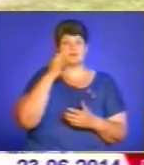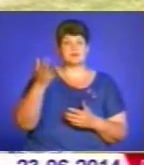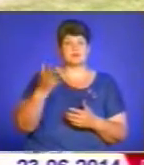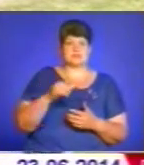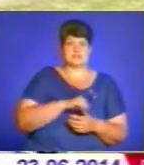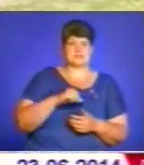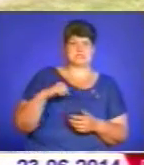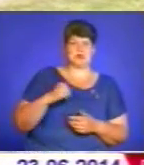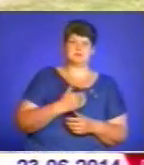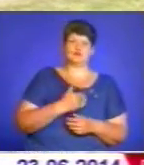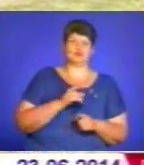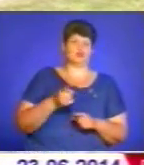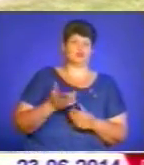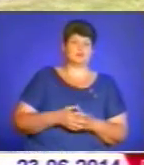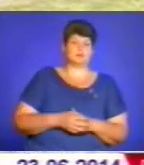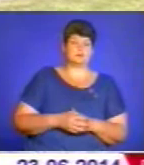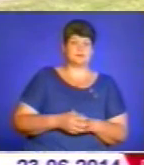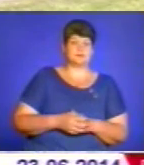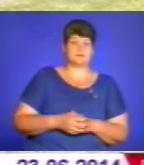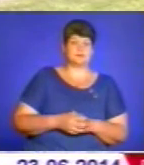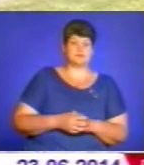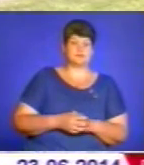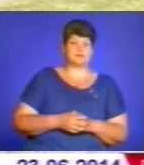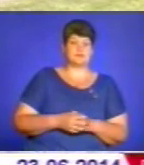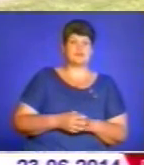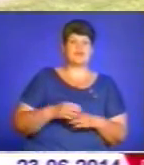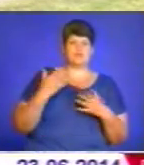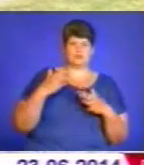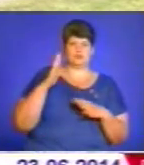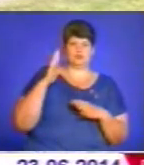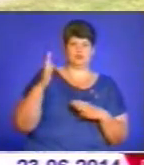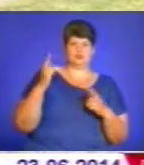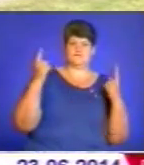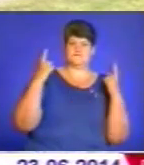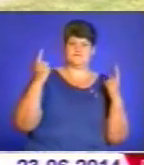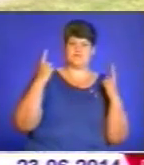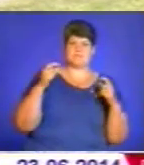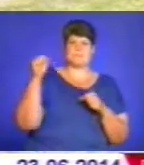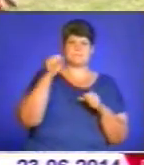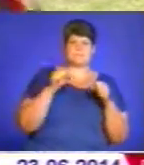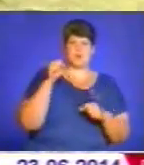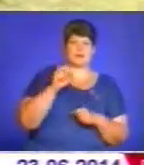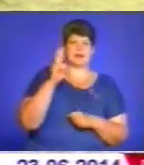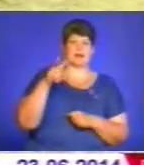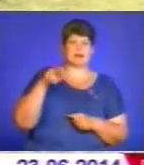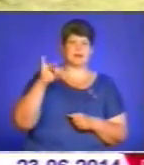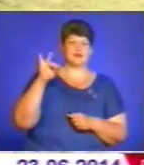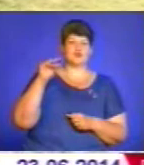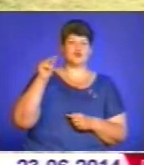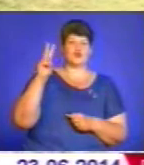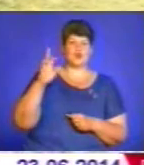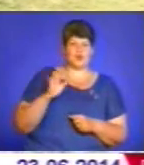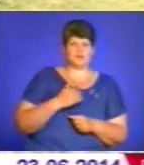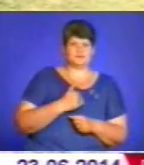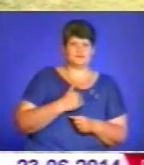Сам захотів. Чому? Ну, щоб вже бути великим боксером, як Клічко. У мене є 10